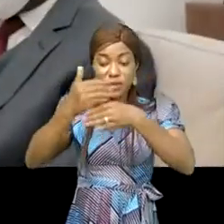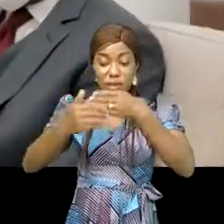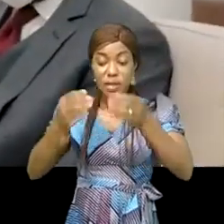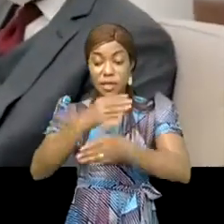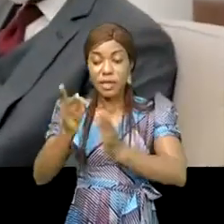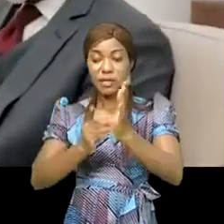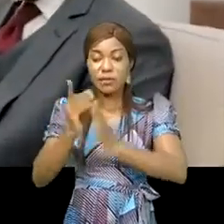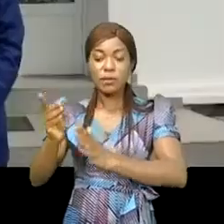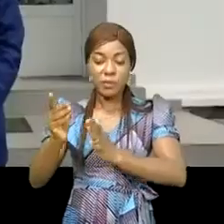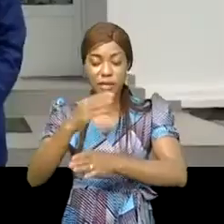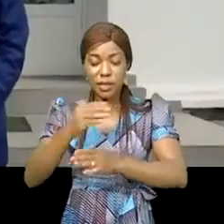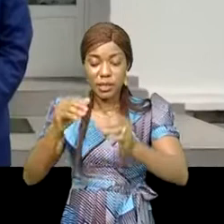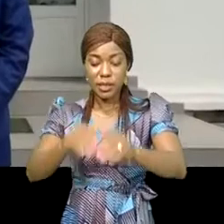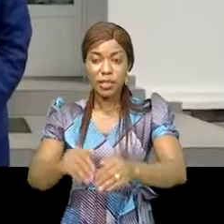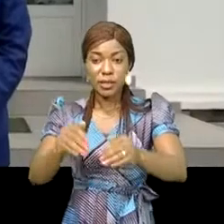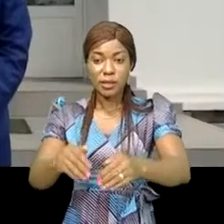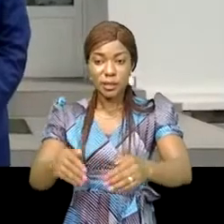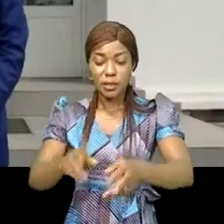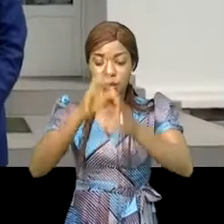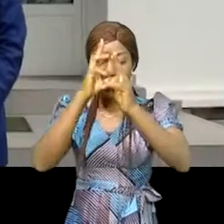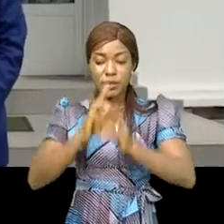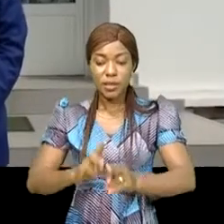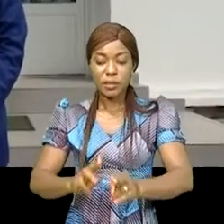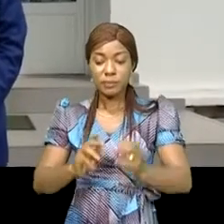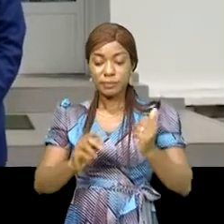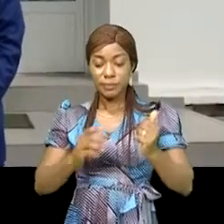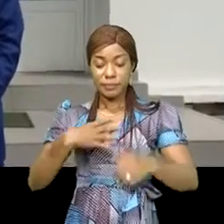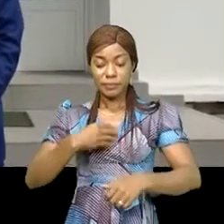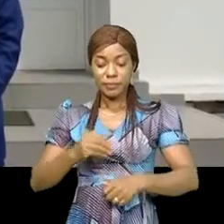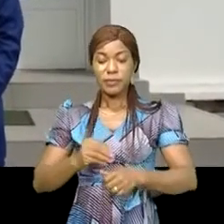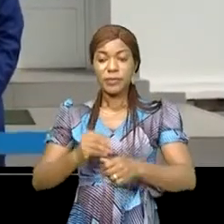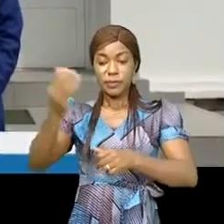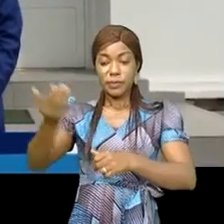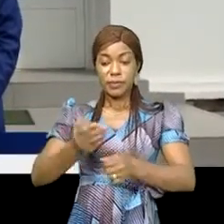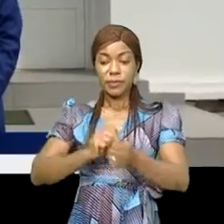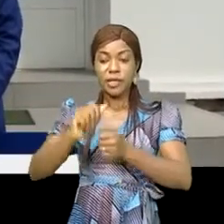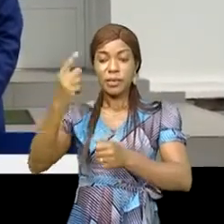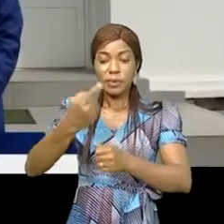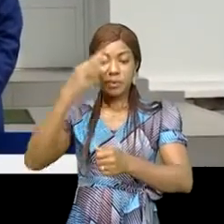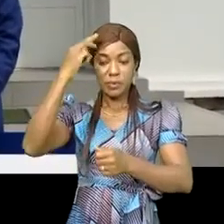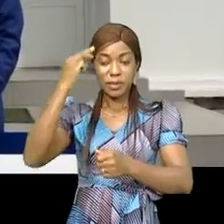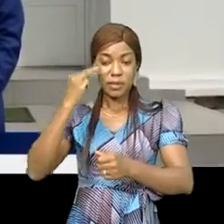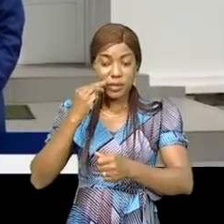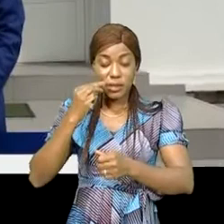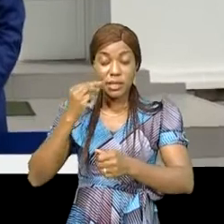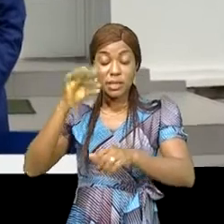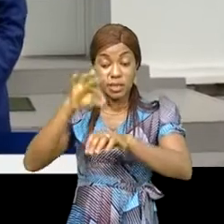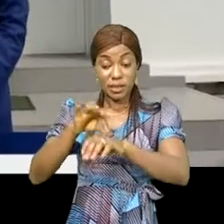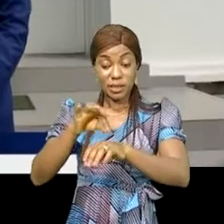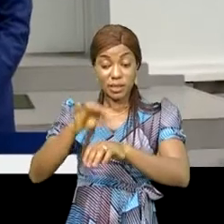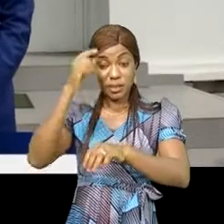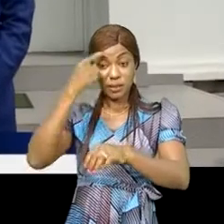valeurs agricoles. J'ai eu l'honneur d'être reçu par son excellence Monsieur le Premier ministre c'était l'occasion de lui faire une